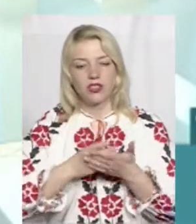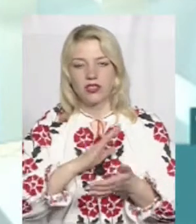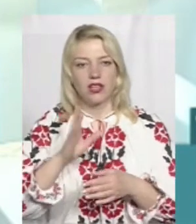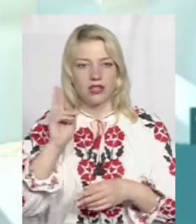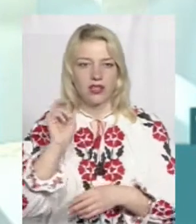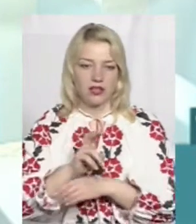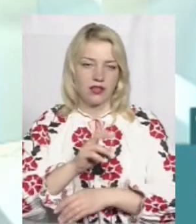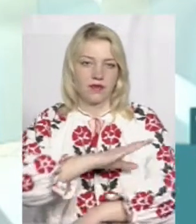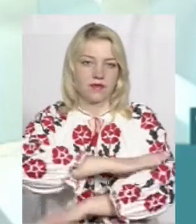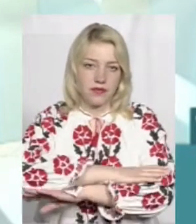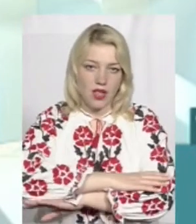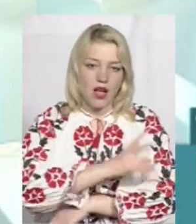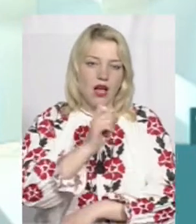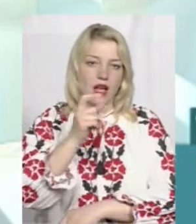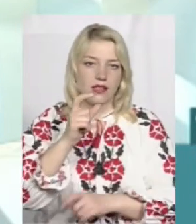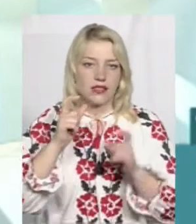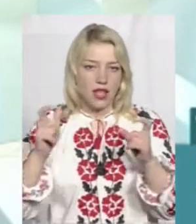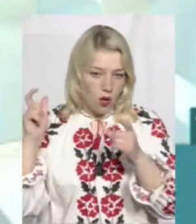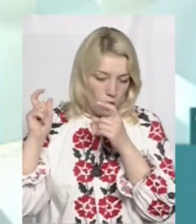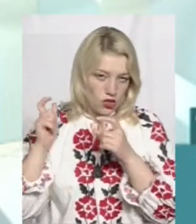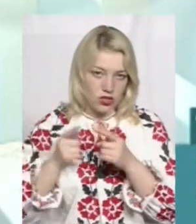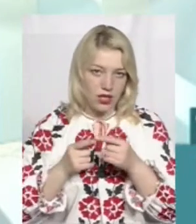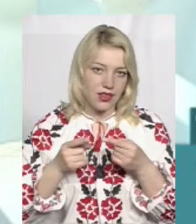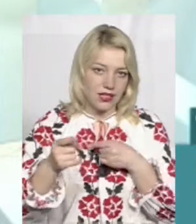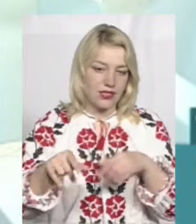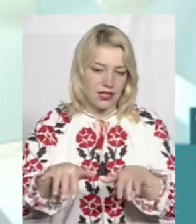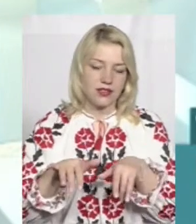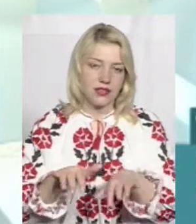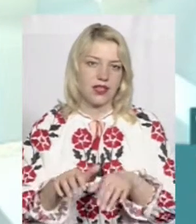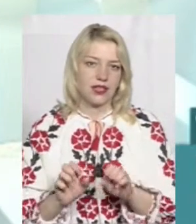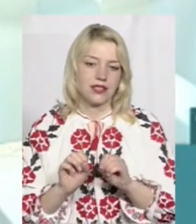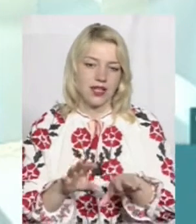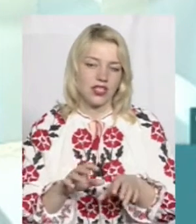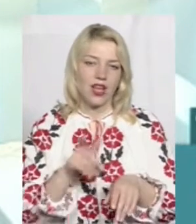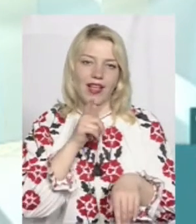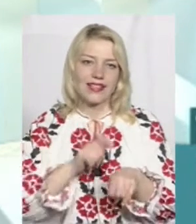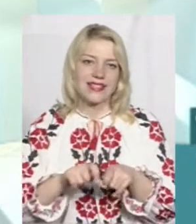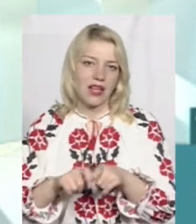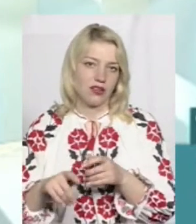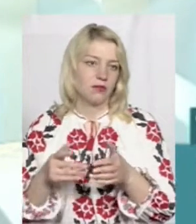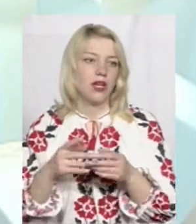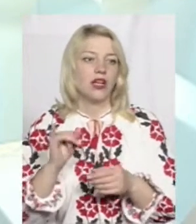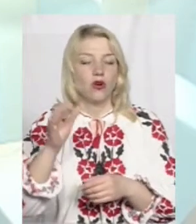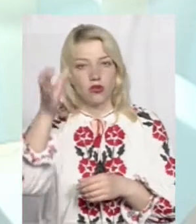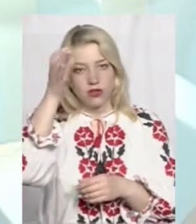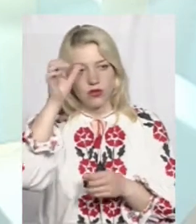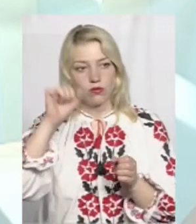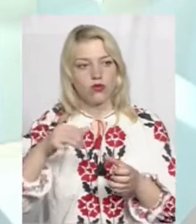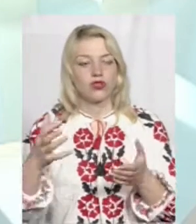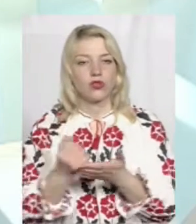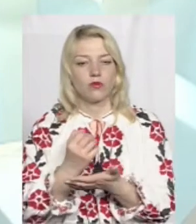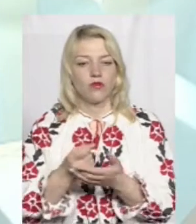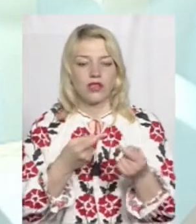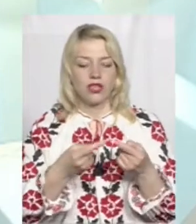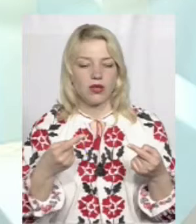освіт, заочне, дистанційне, здача екстерном і тому подібне. Тобто освіту можна здобувати будь-якими